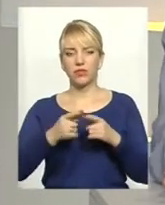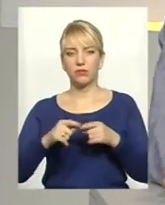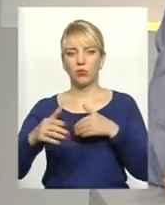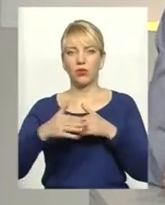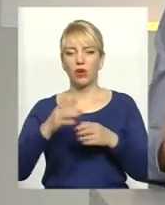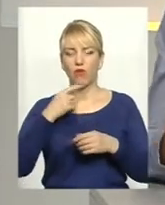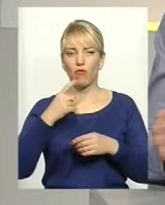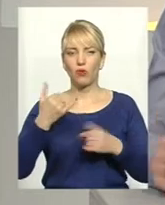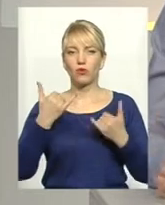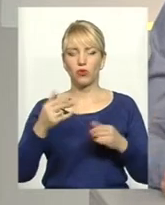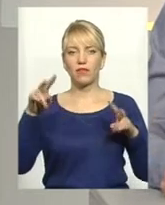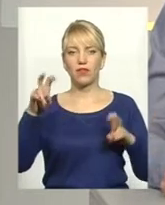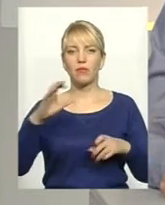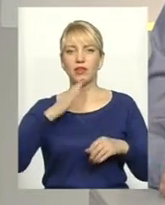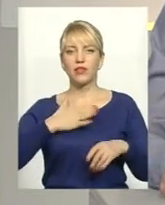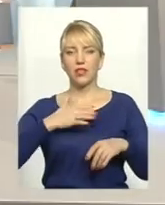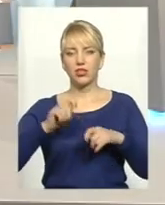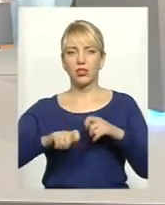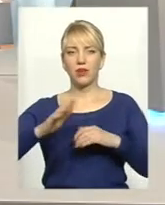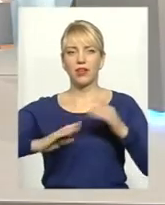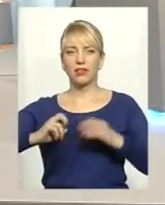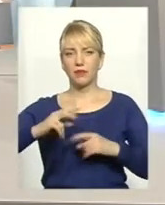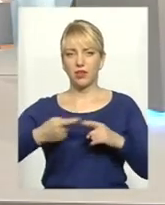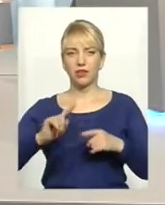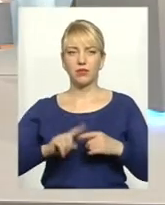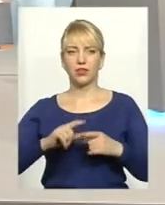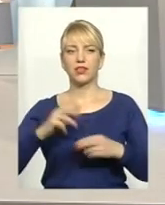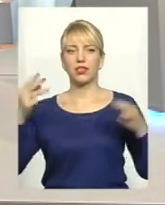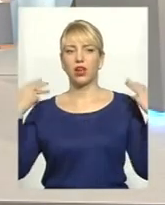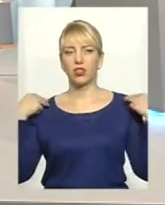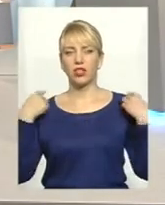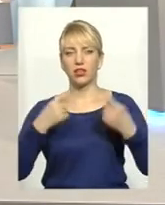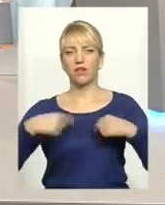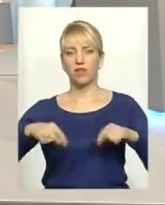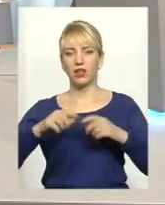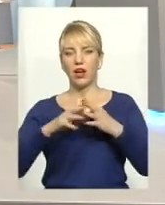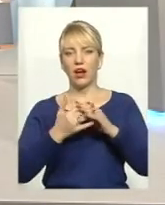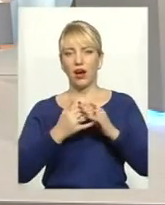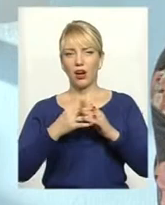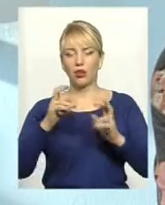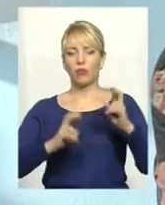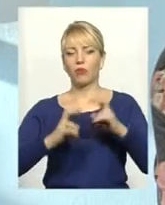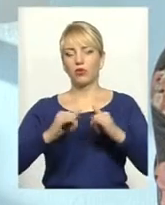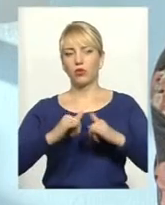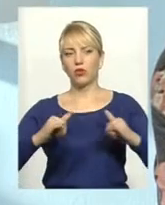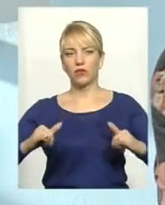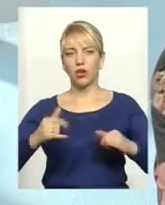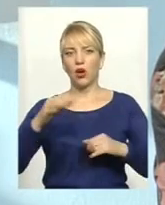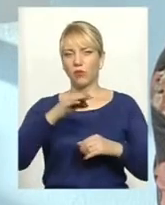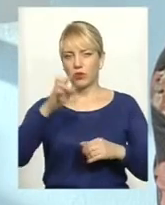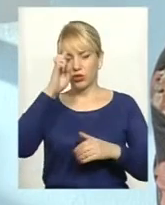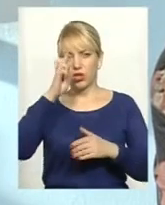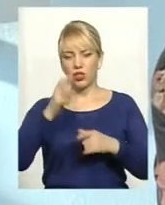сьогодні в темі з нашими експертами. Знайомтеся. Це з начальником відділу департаменту агропромислового розвитку обласної державної